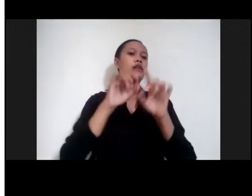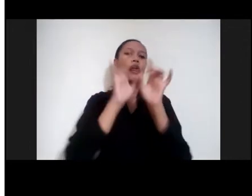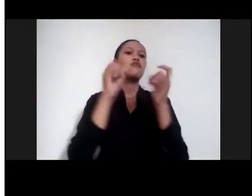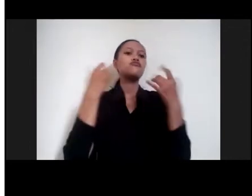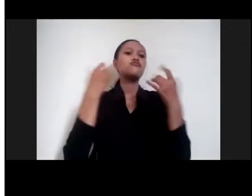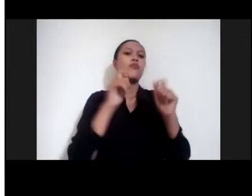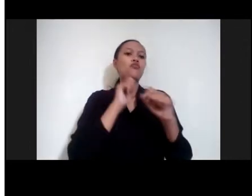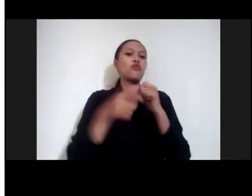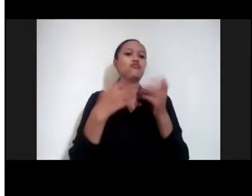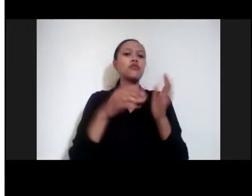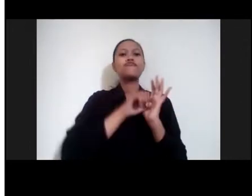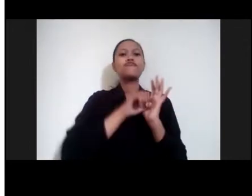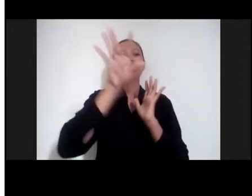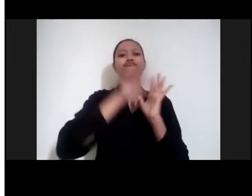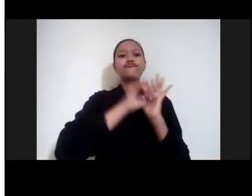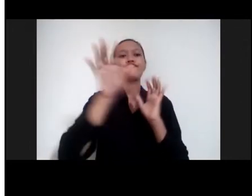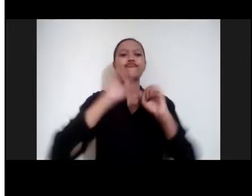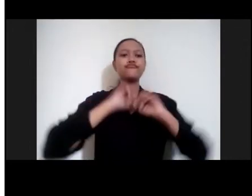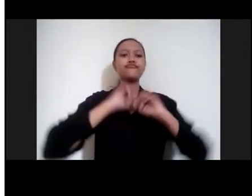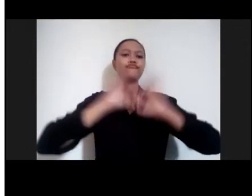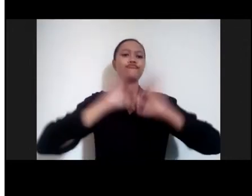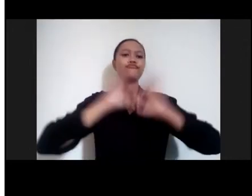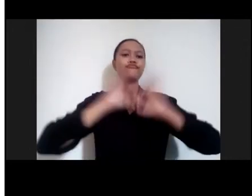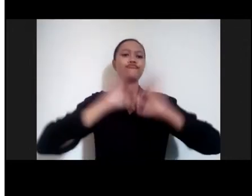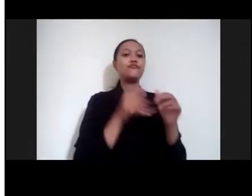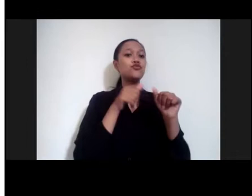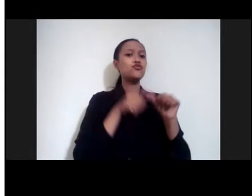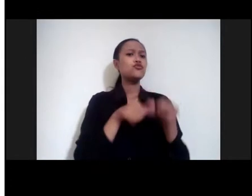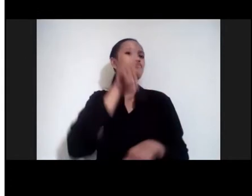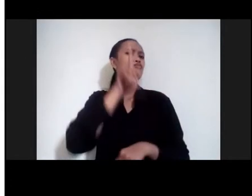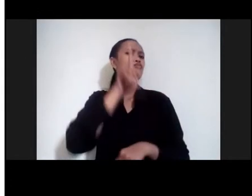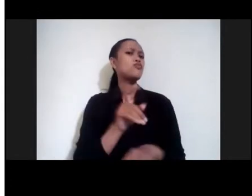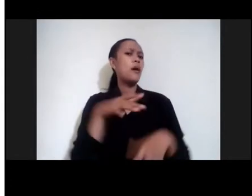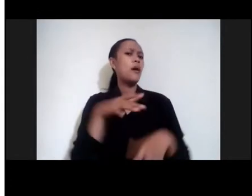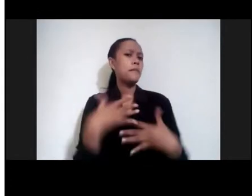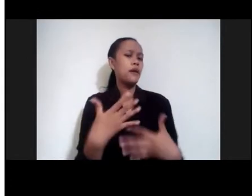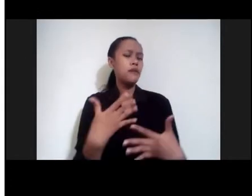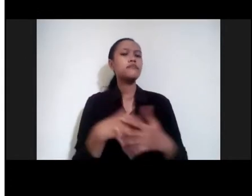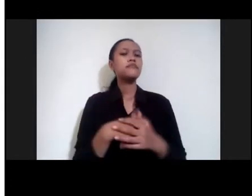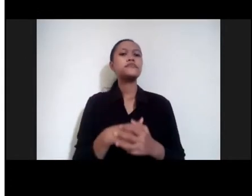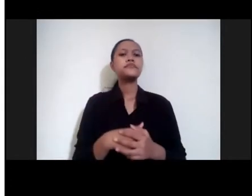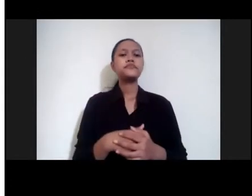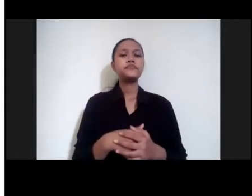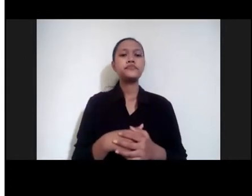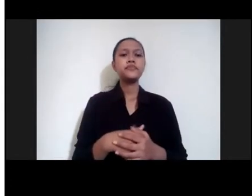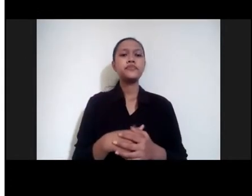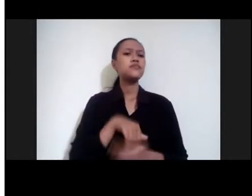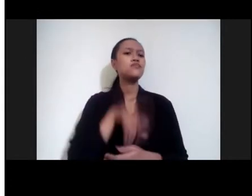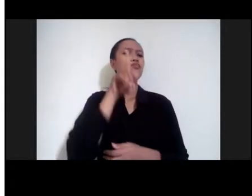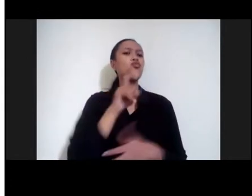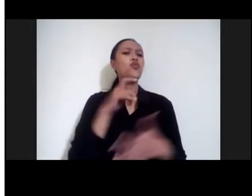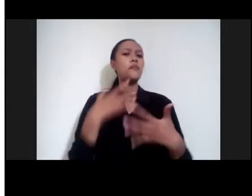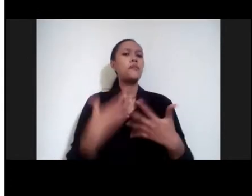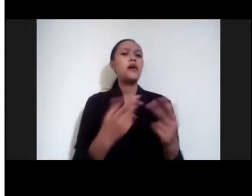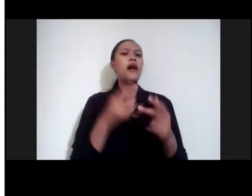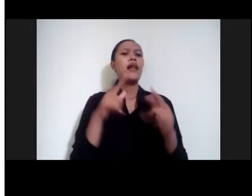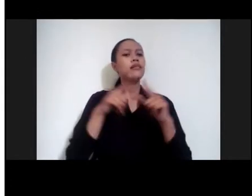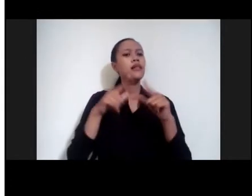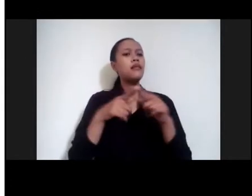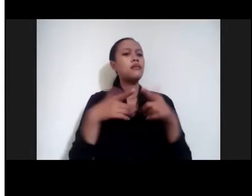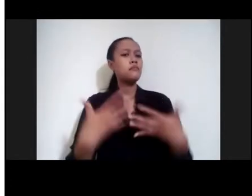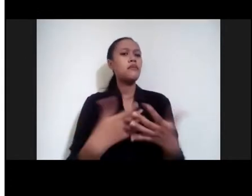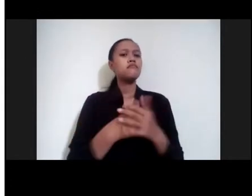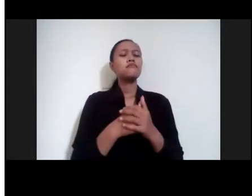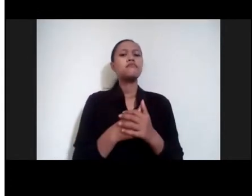Nah Apa yang Dibutuhkan Ketika Kita Mau Tools Apa yang Dibutuhkan Ketika Kita Mau